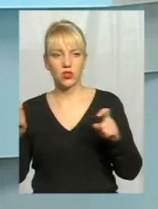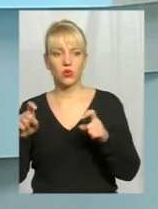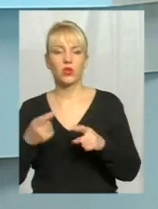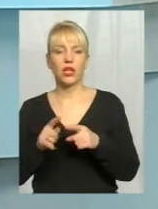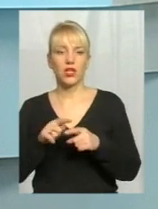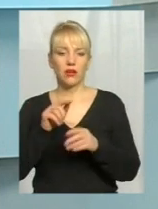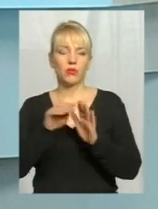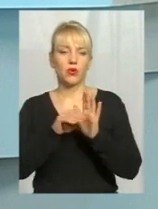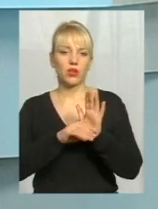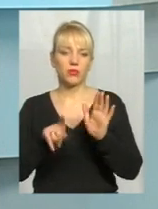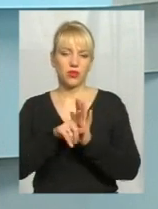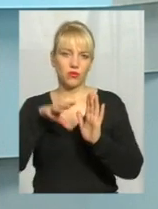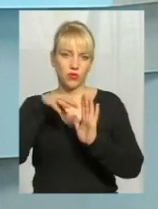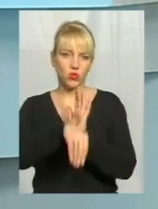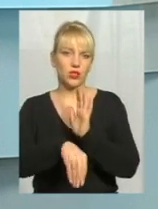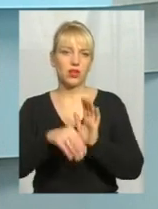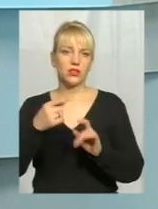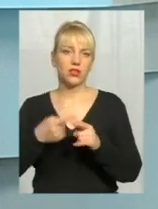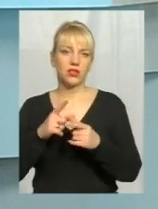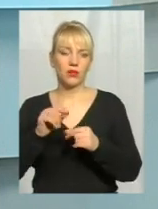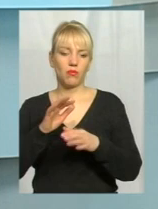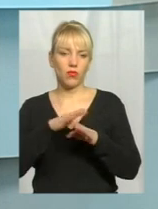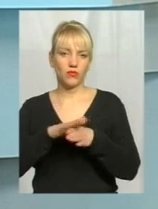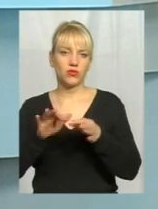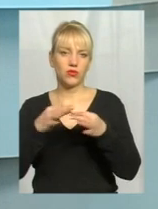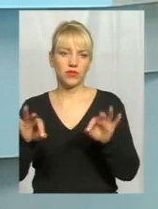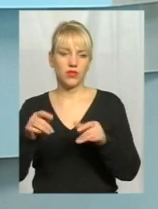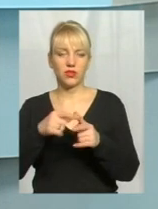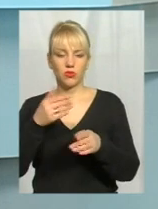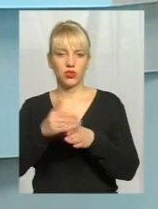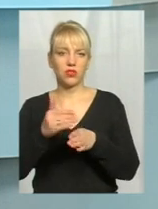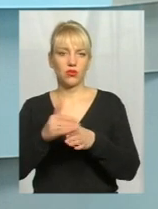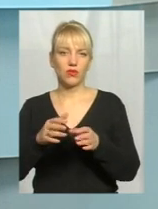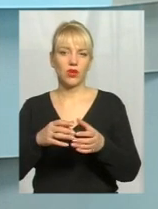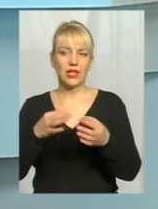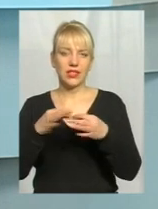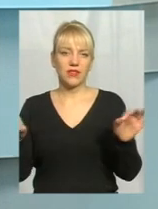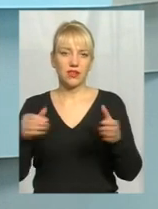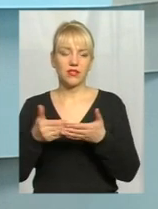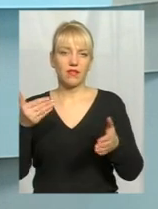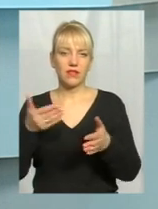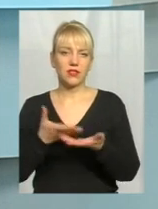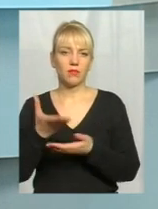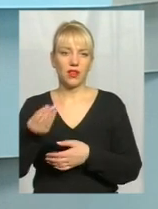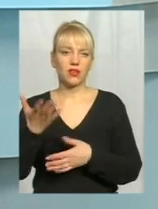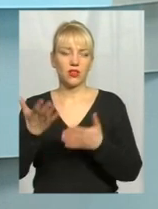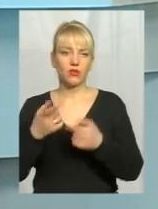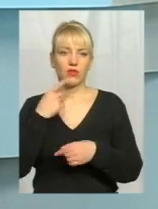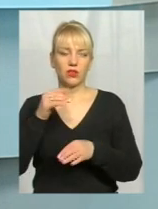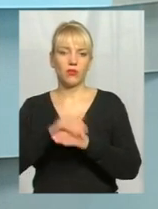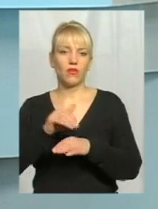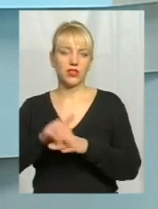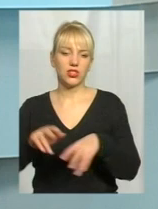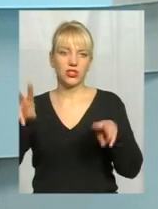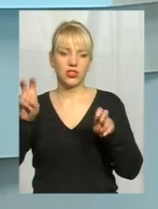Здебільшого в програмах теж включається, коли вони або повністю звільняються, або частково звільняються від сплати. Якщо ми будемо брати профактичний